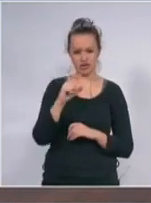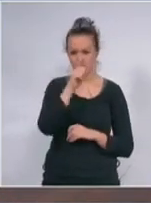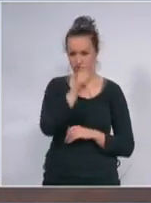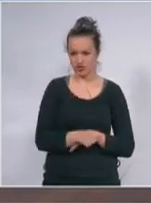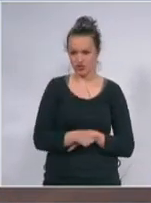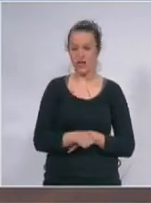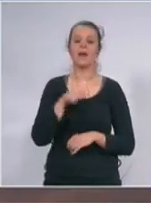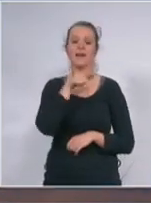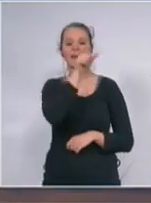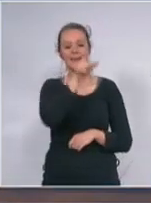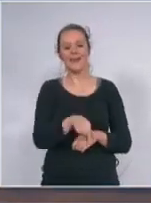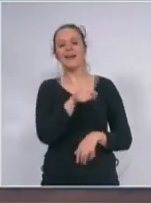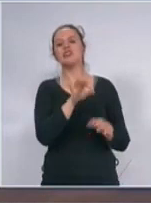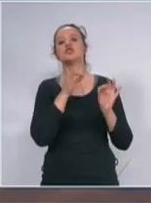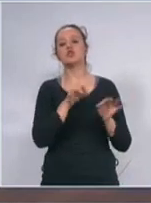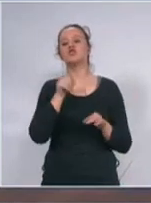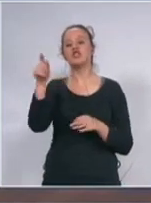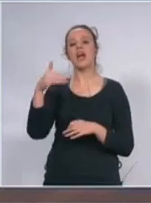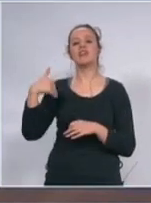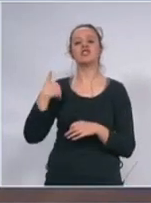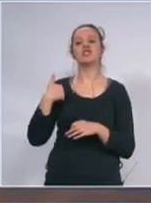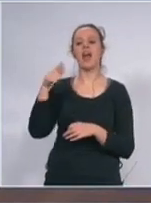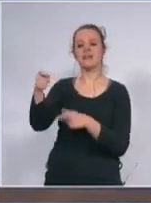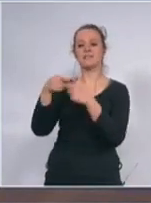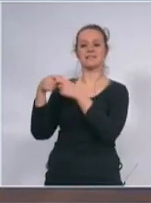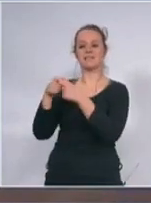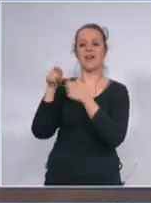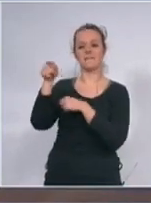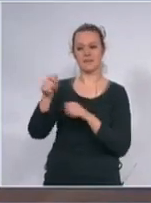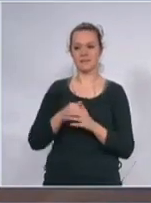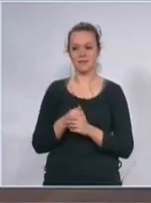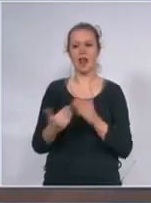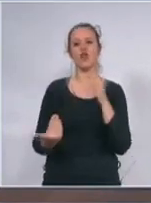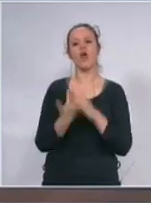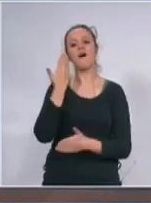Đilasovog Jeremićevog Saveza A nova stranka predlože komisiju